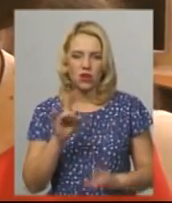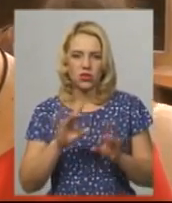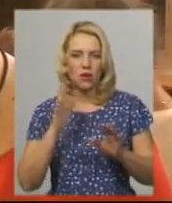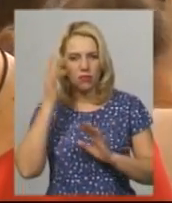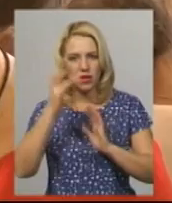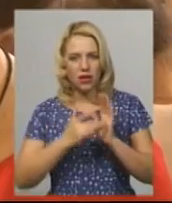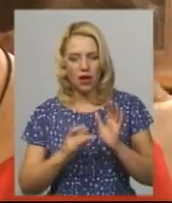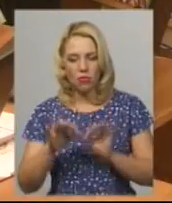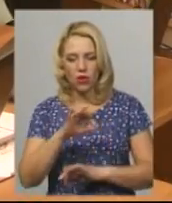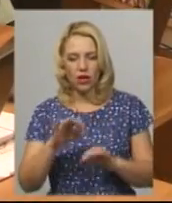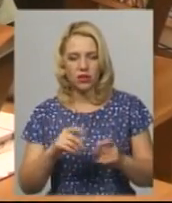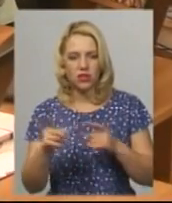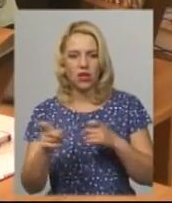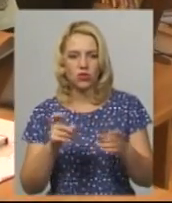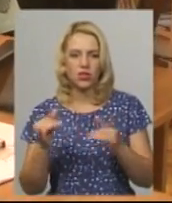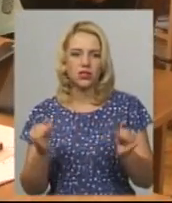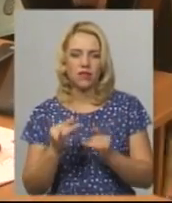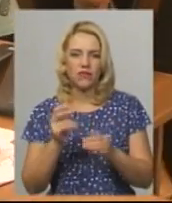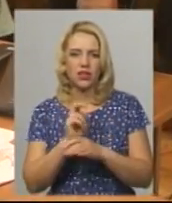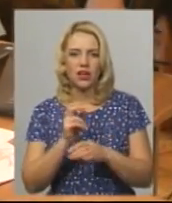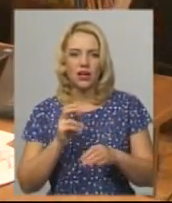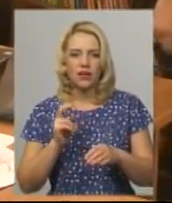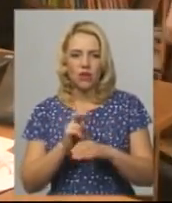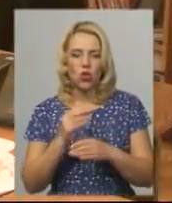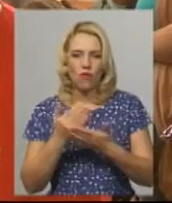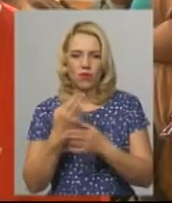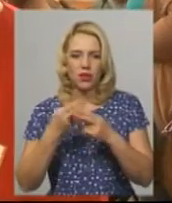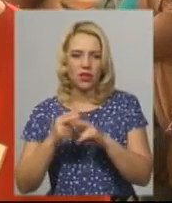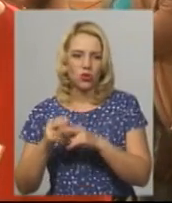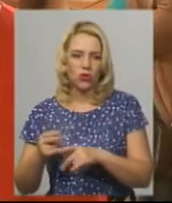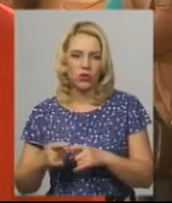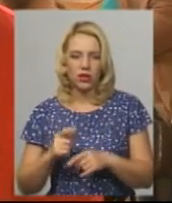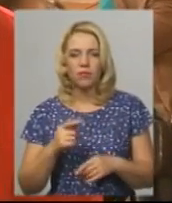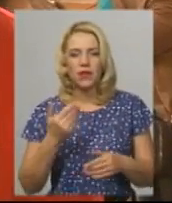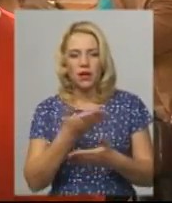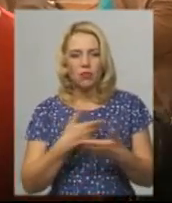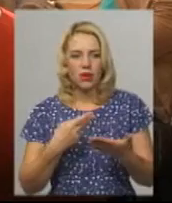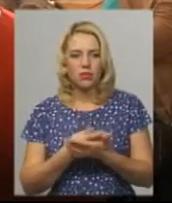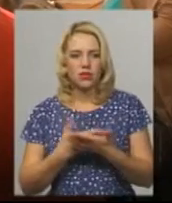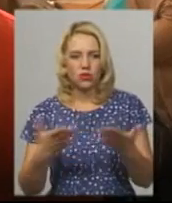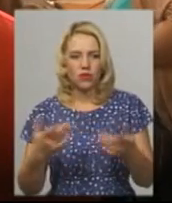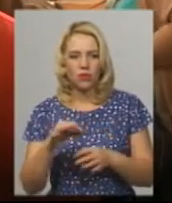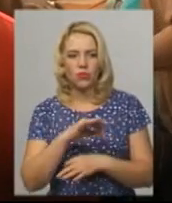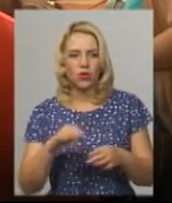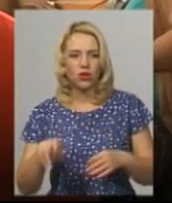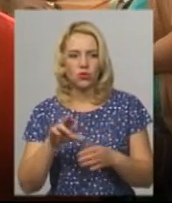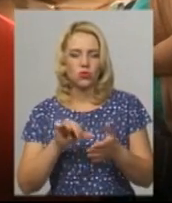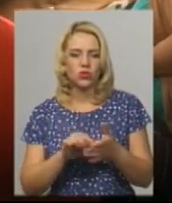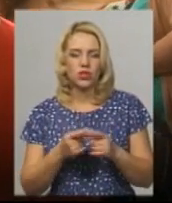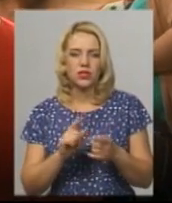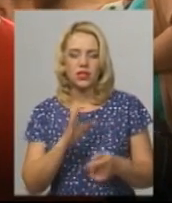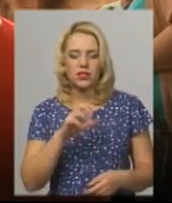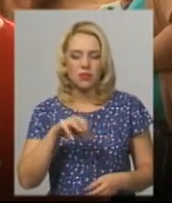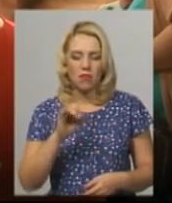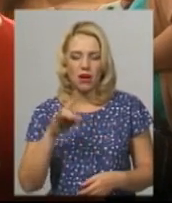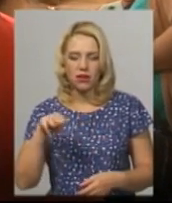проєкту – золочити та зацікавити відвідувачів бібліотеки новими технологіями. Ми презентували проєкт «Бюджет участі» – смарт-бібліотека – помічник